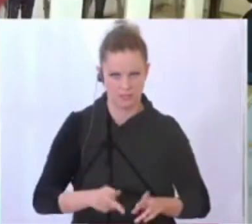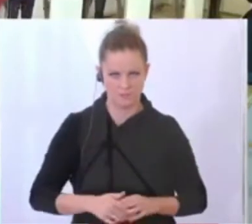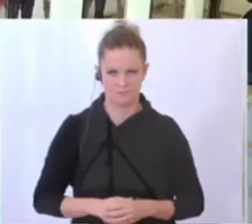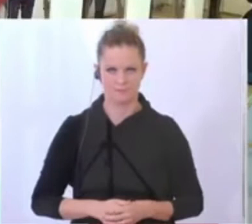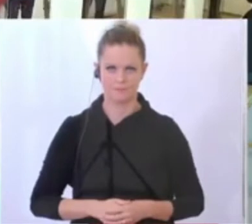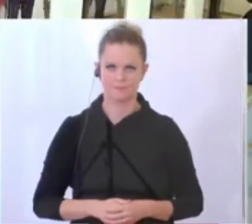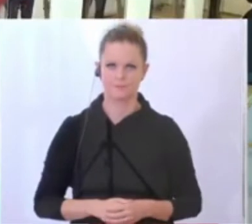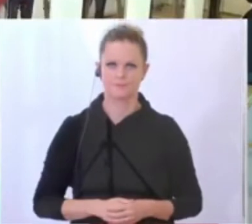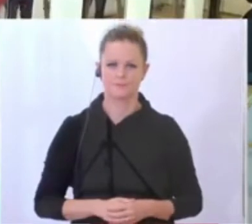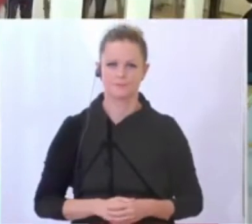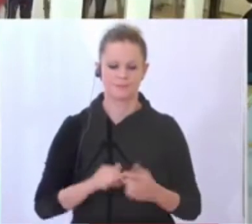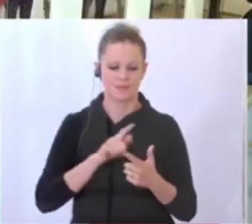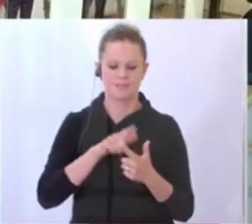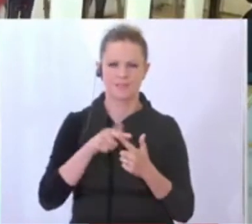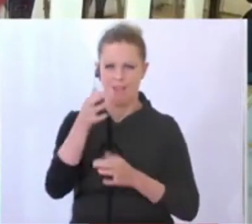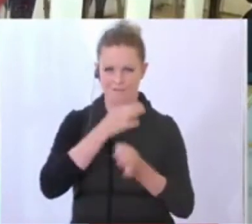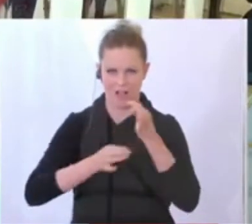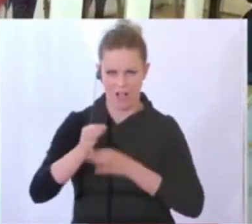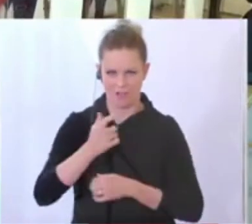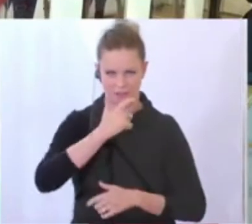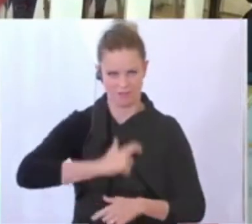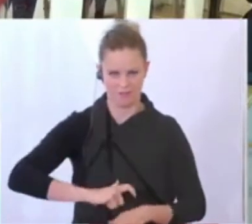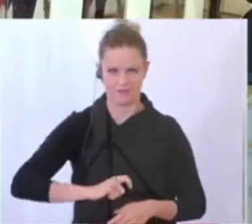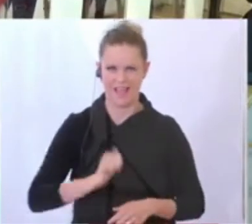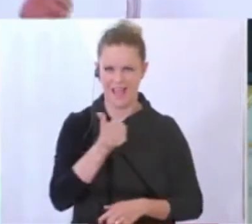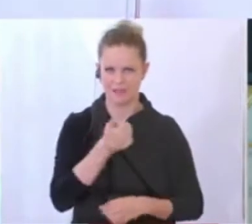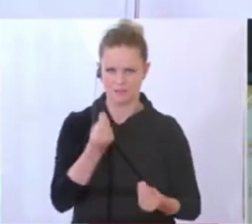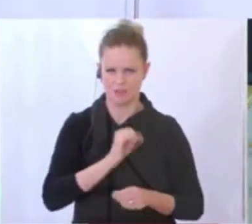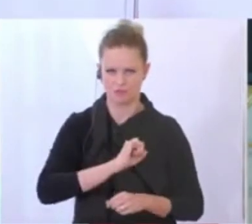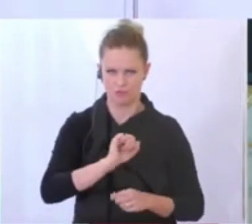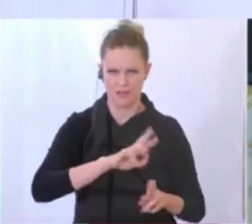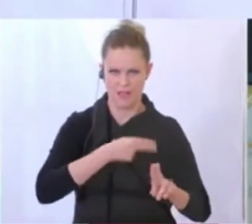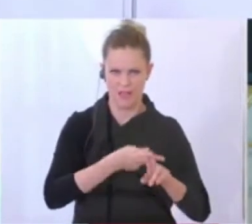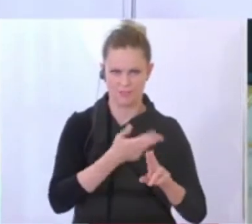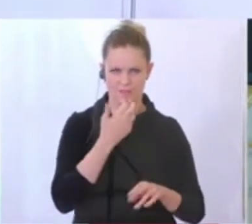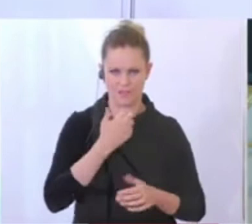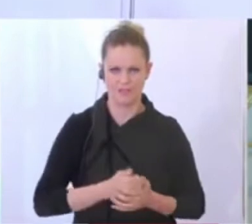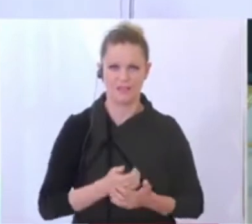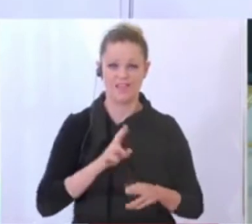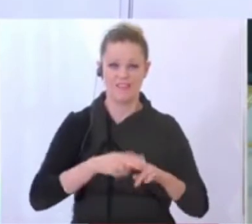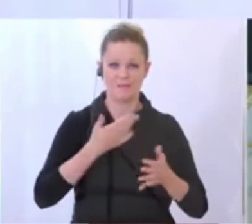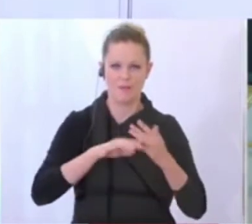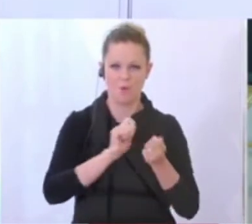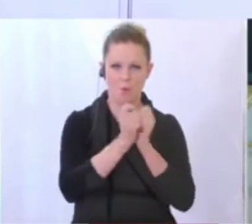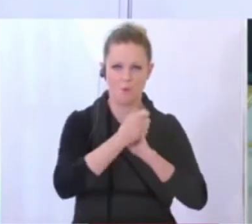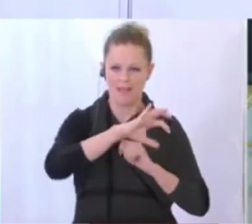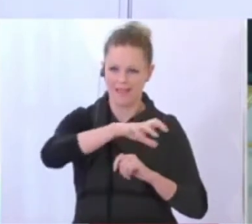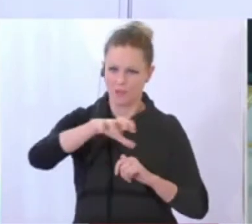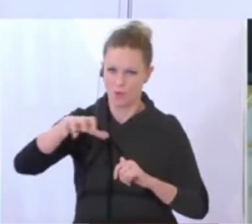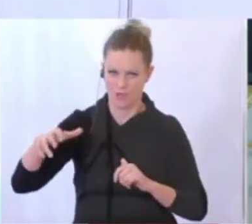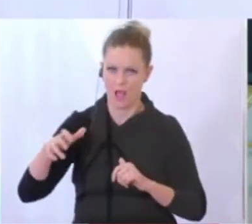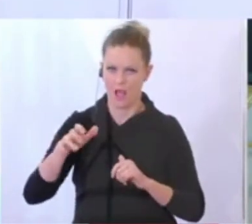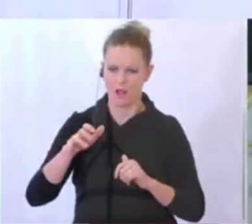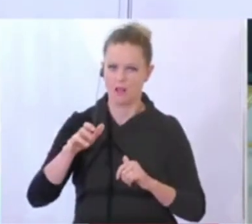Ja, zwei Fragen. Das eine ganz geschwind, also wenn mehr Regionalisierung dazu